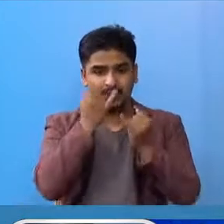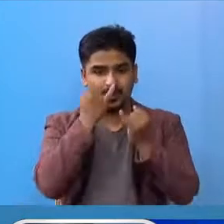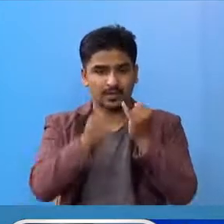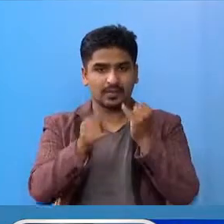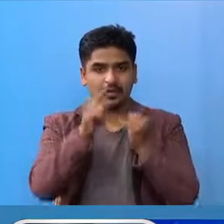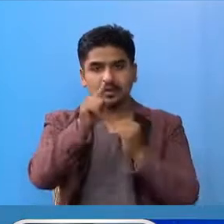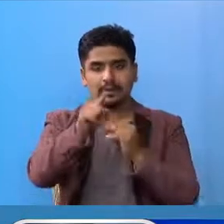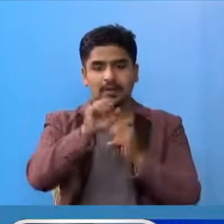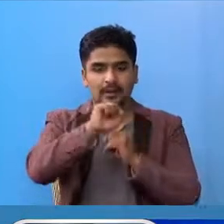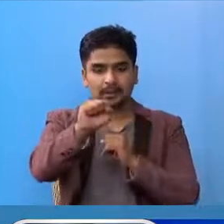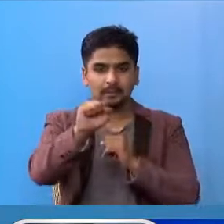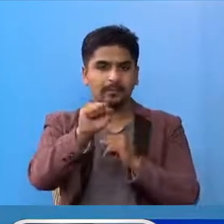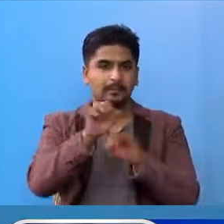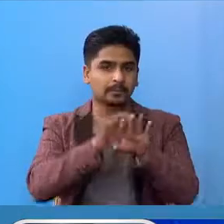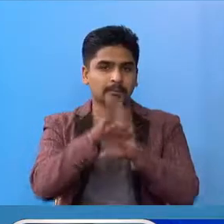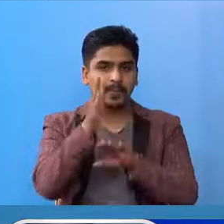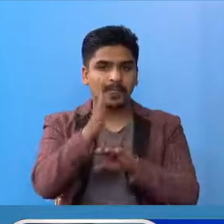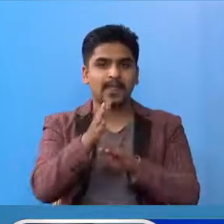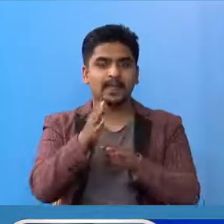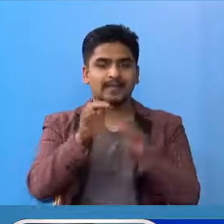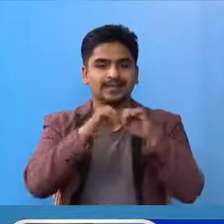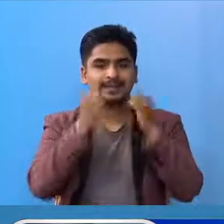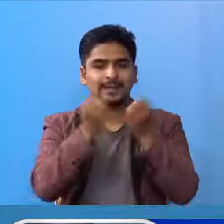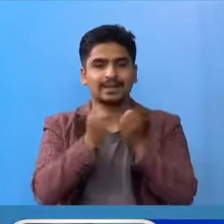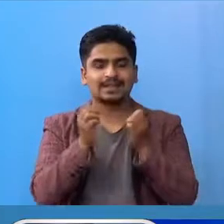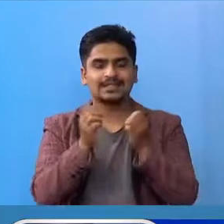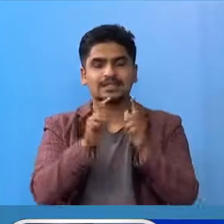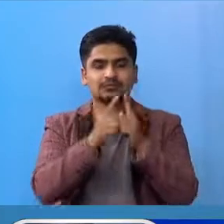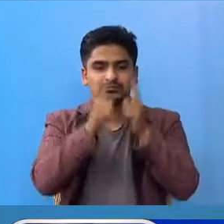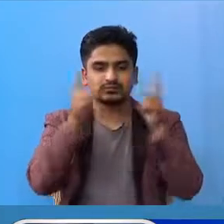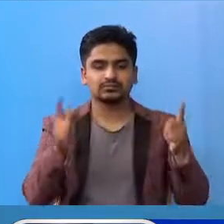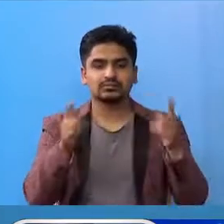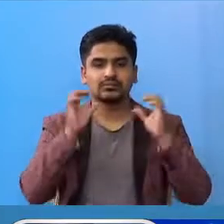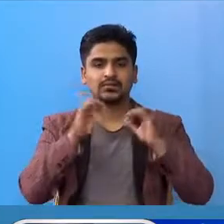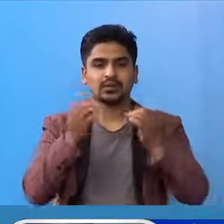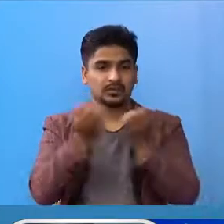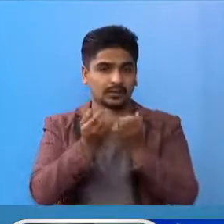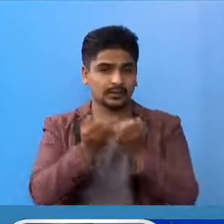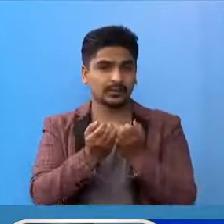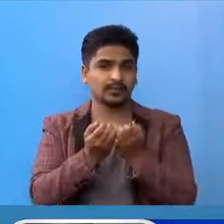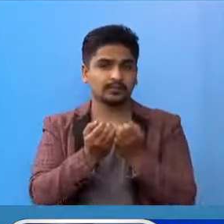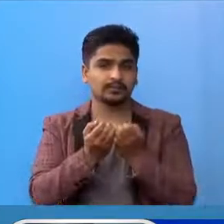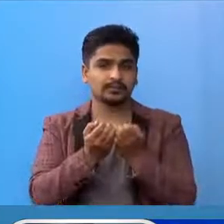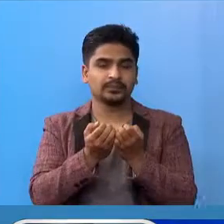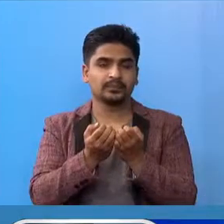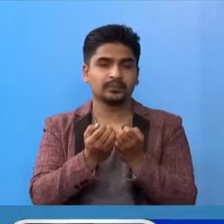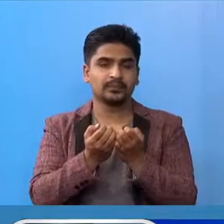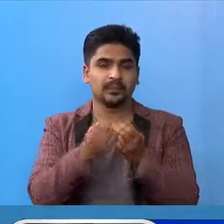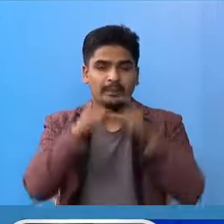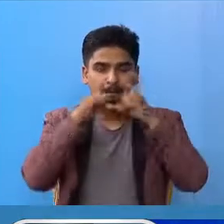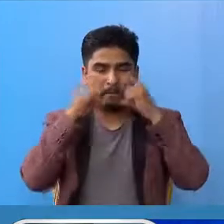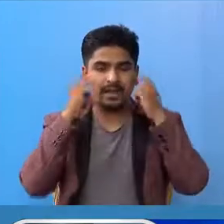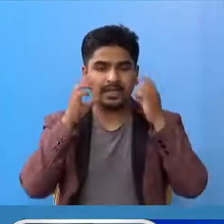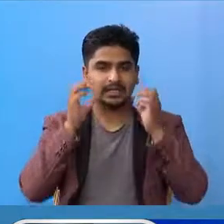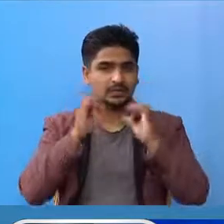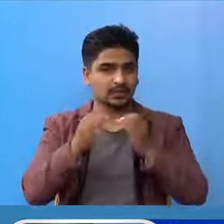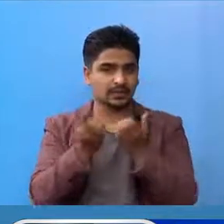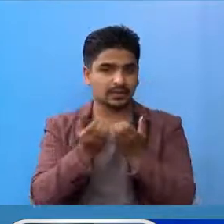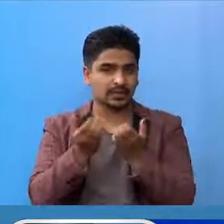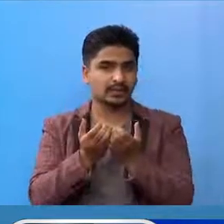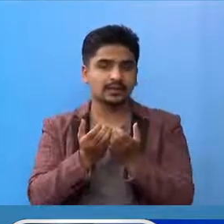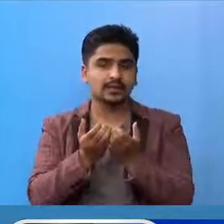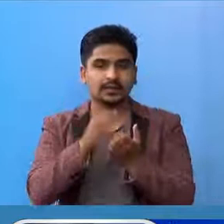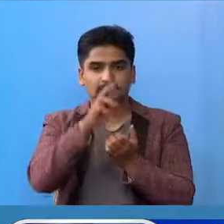यहां हरूले सामाजिक भौतिक दूरी कायम गर्नु हुना मासको प्रयोग गर्न